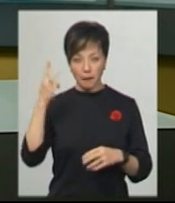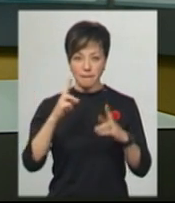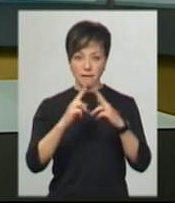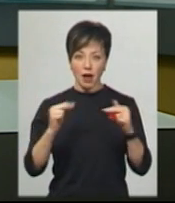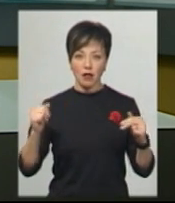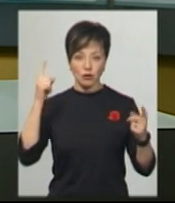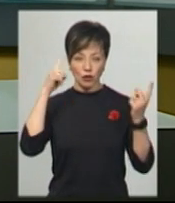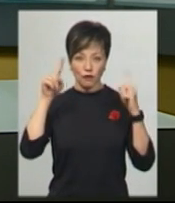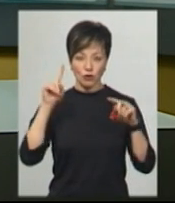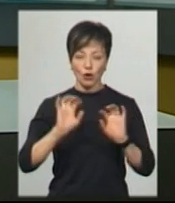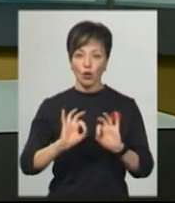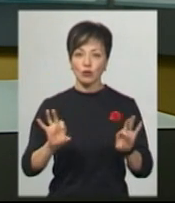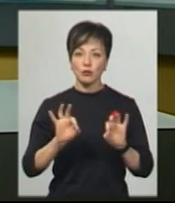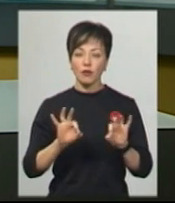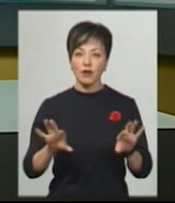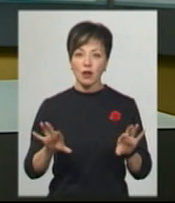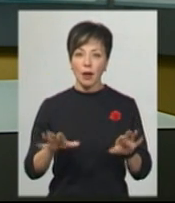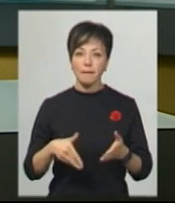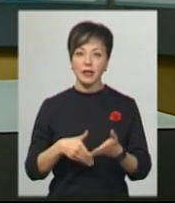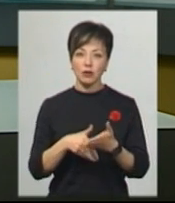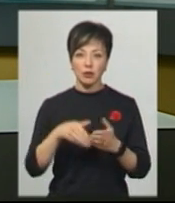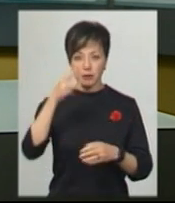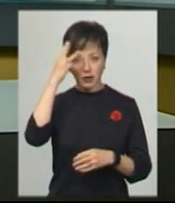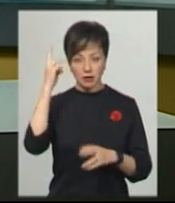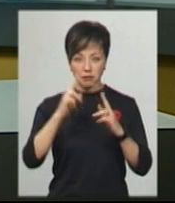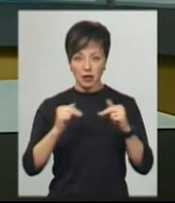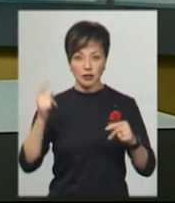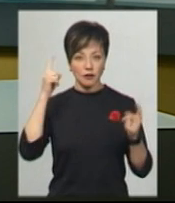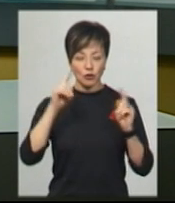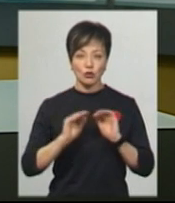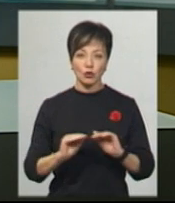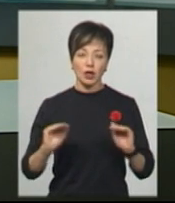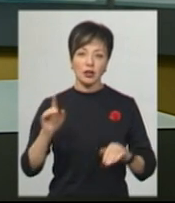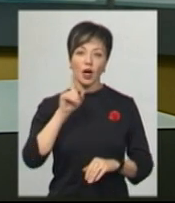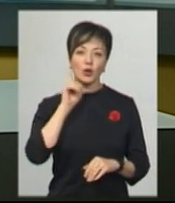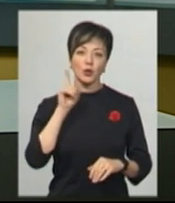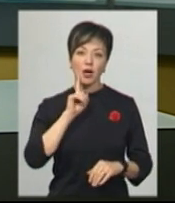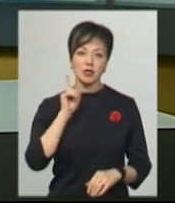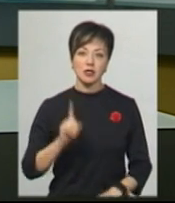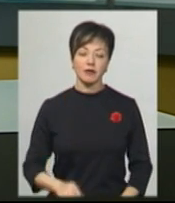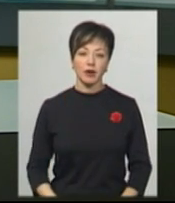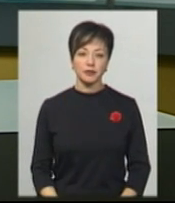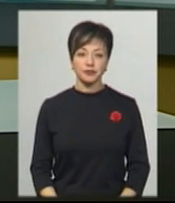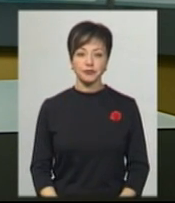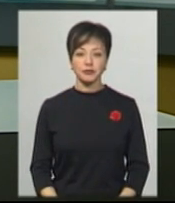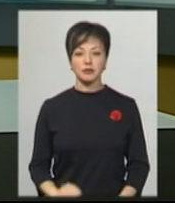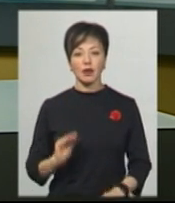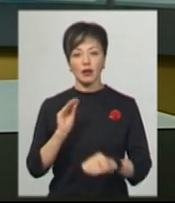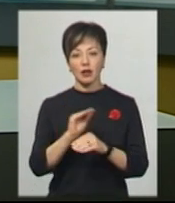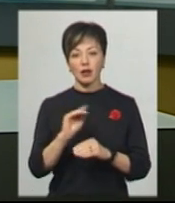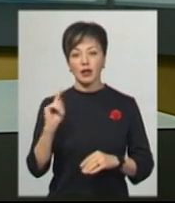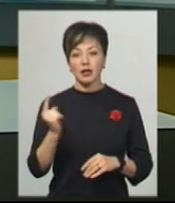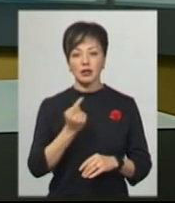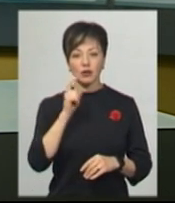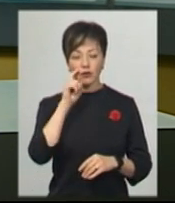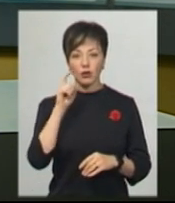творчості. Про це розповіла Суспільному методист Хмельницького палацу творчості дітей та юнацтва Світлана Довгань. Додає, що в єдиної в